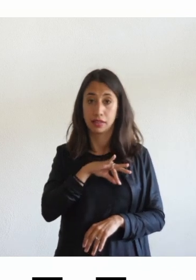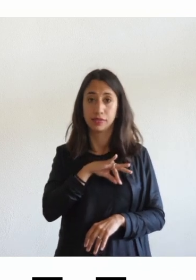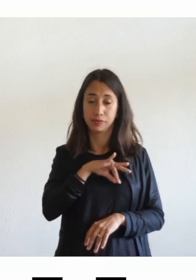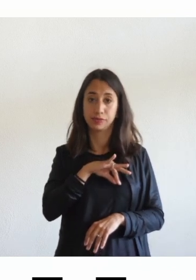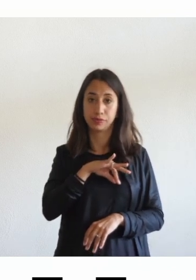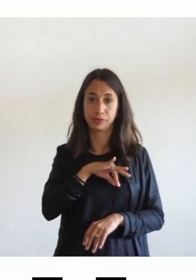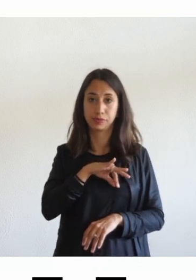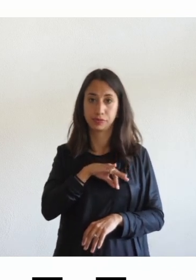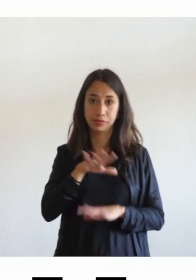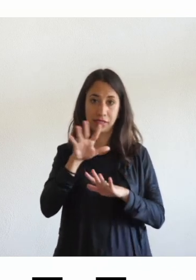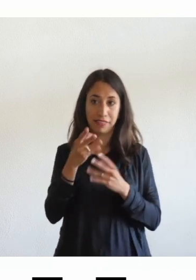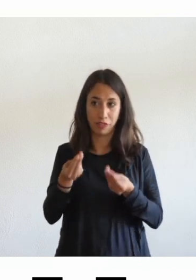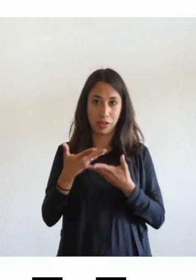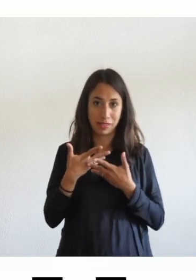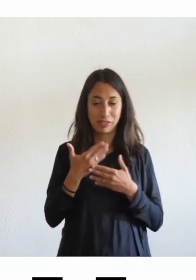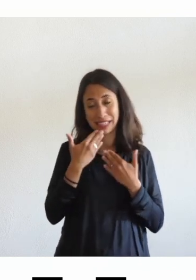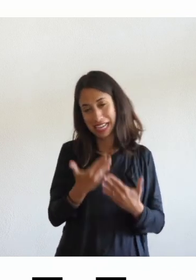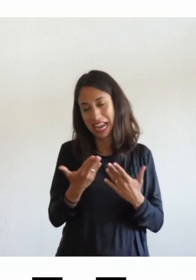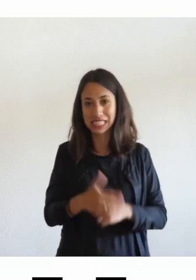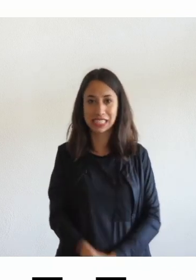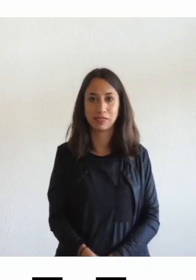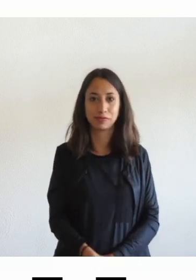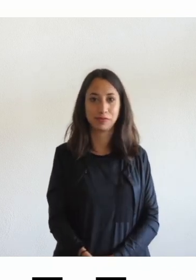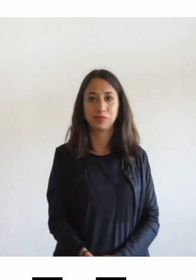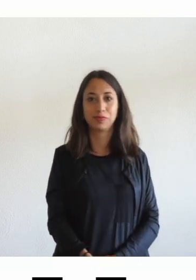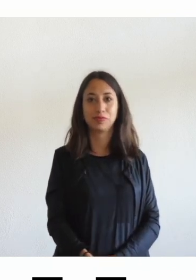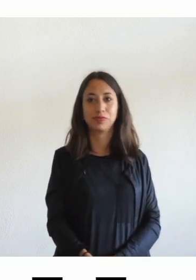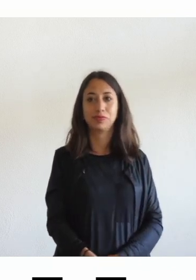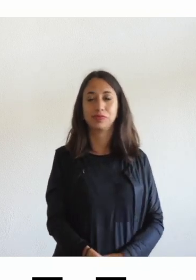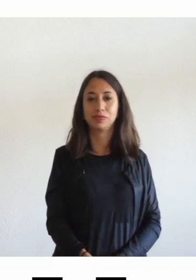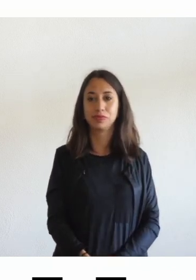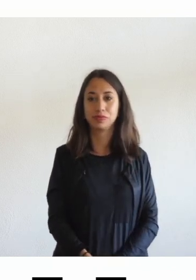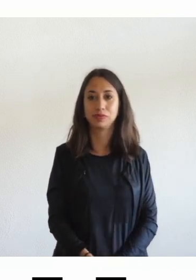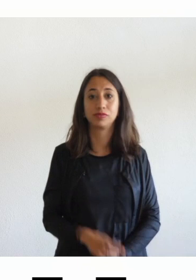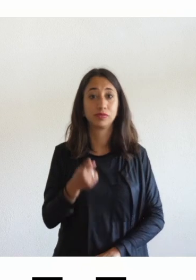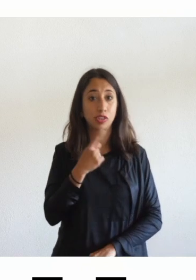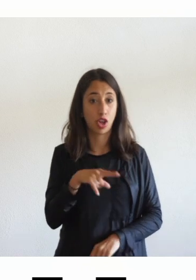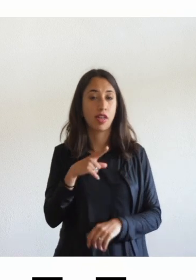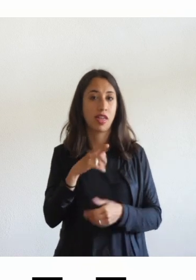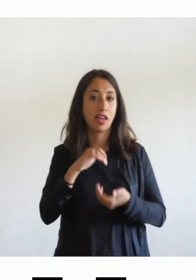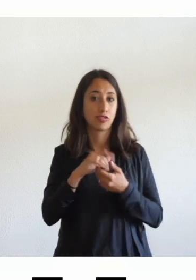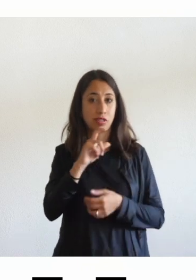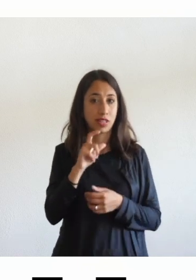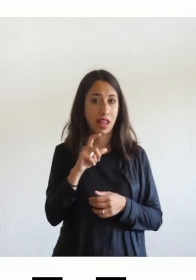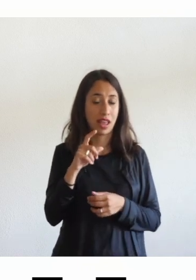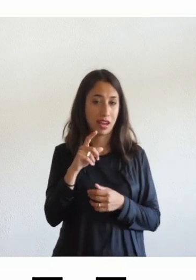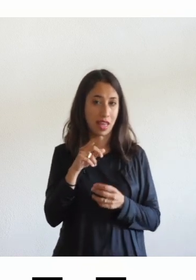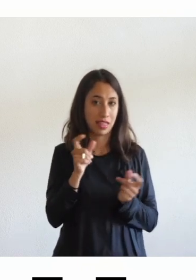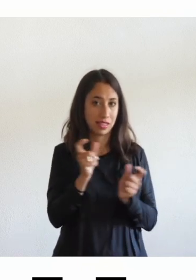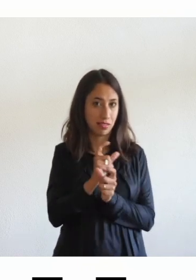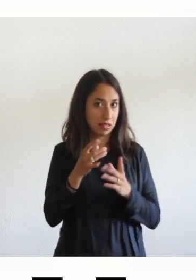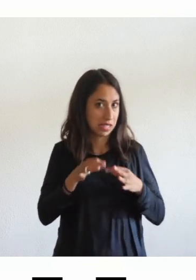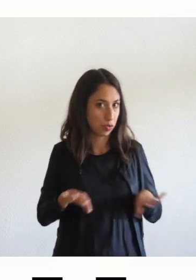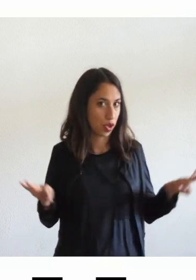prendere queste informazioni grazie l'associazione italiana di islessia siamo a disposizione